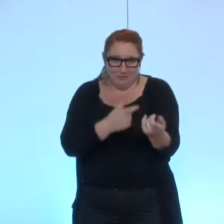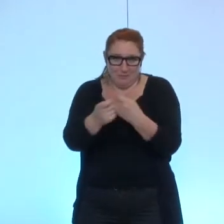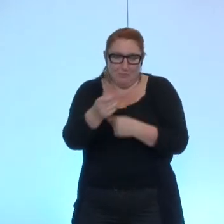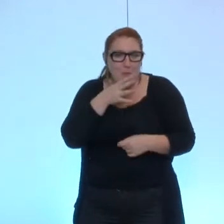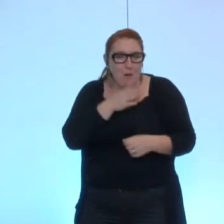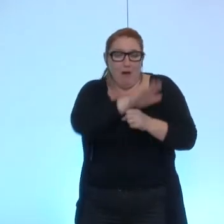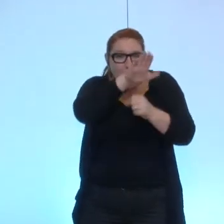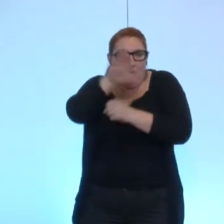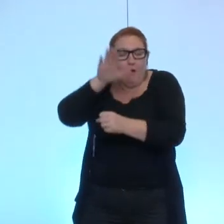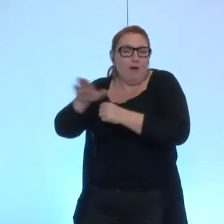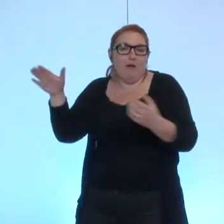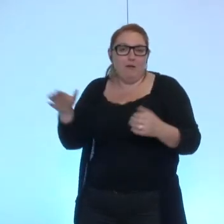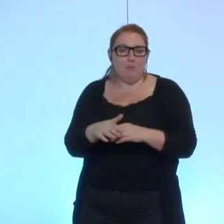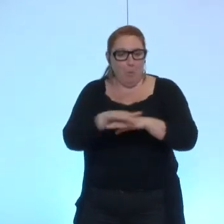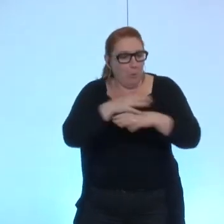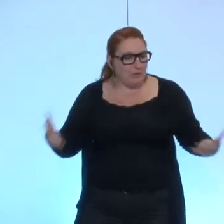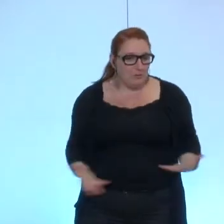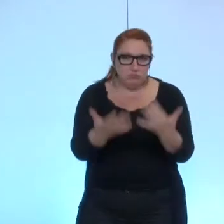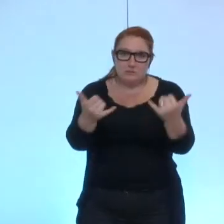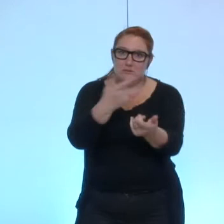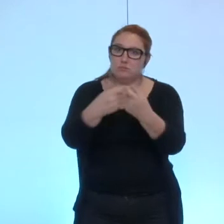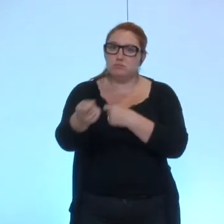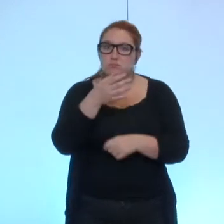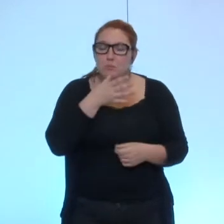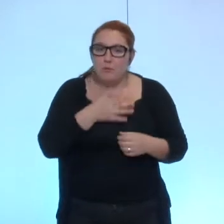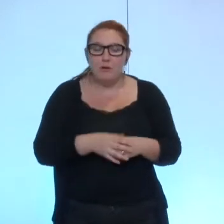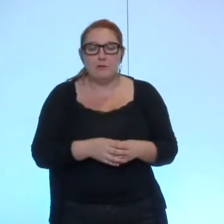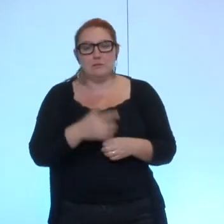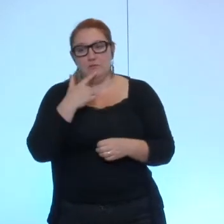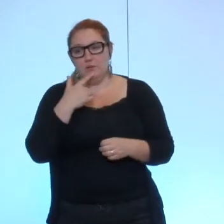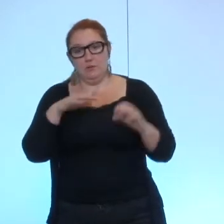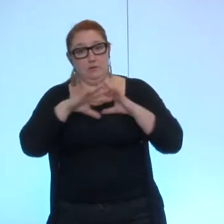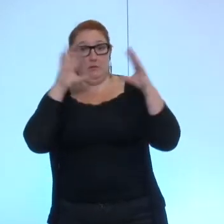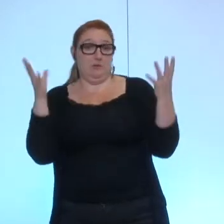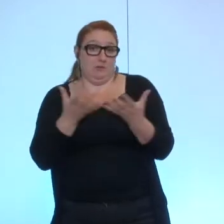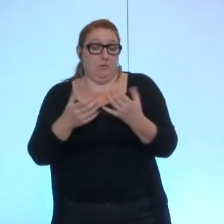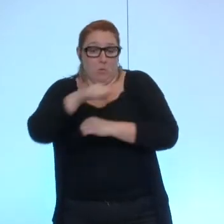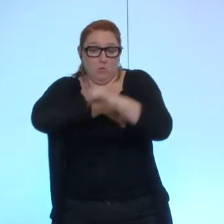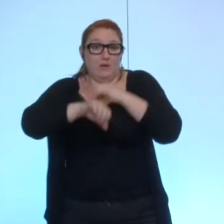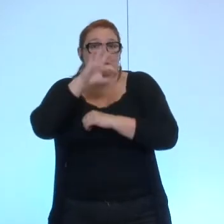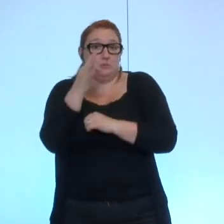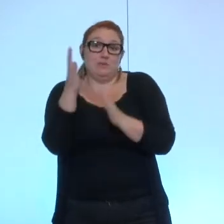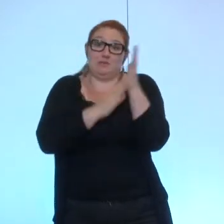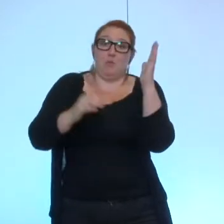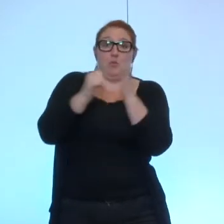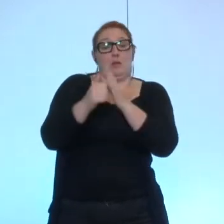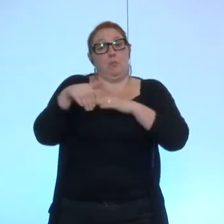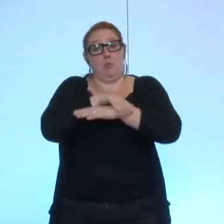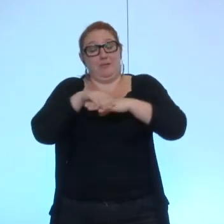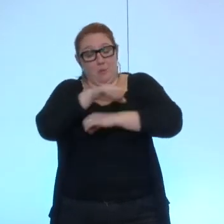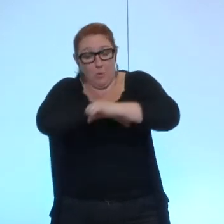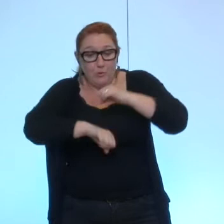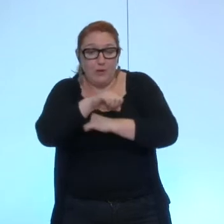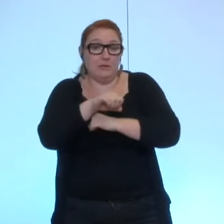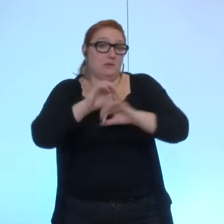'agenda pour porter les politiques ici donc tout ça se fait se fait dans la symbolique politique